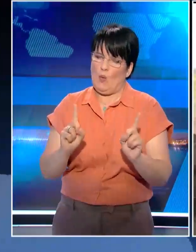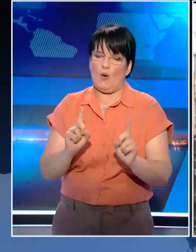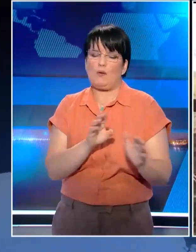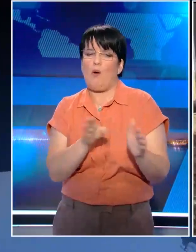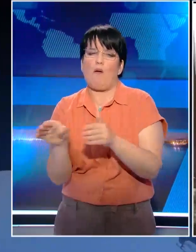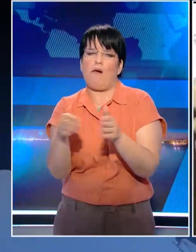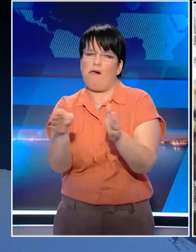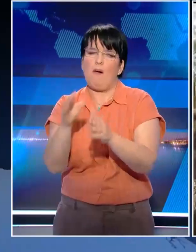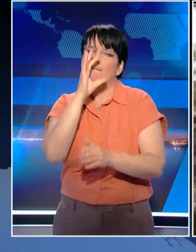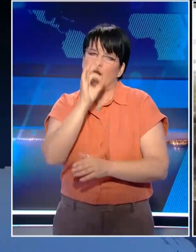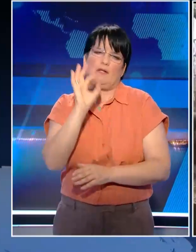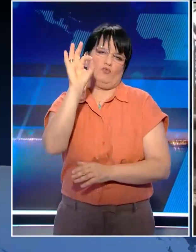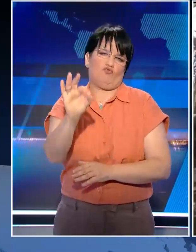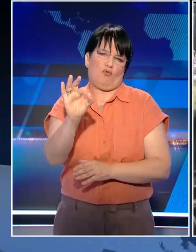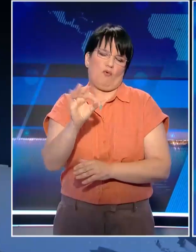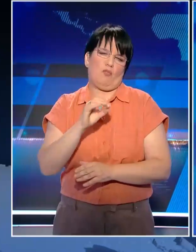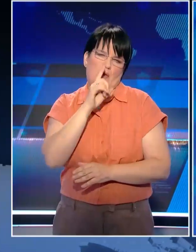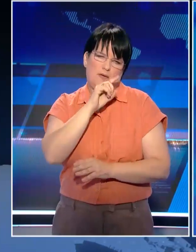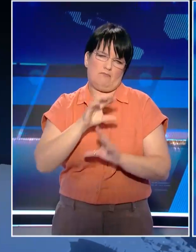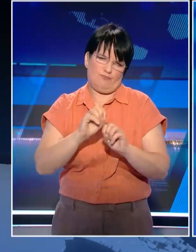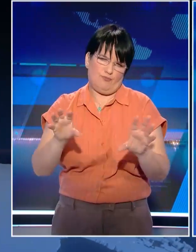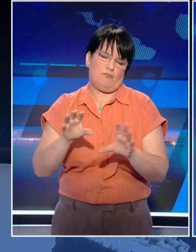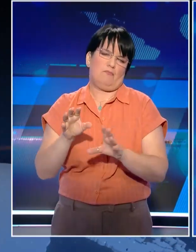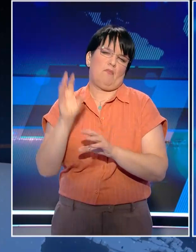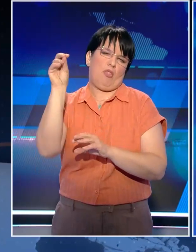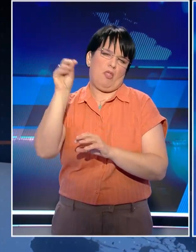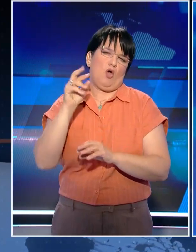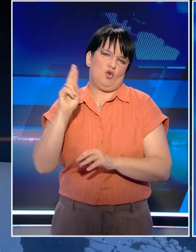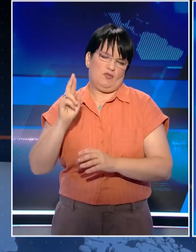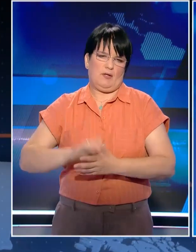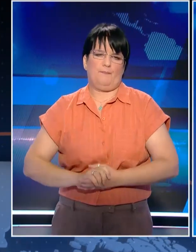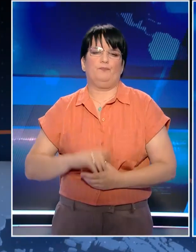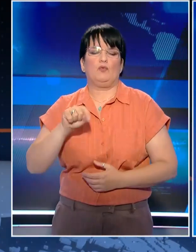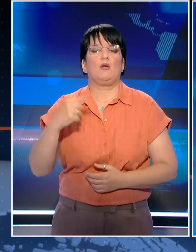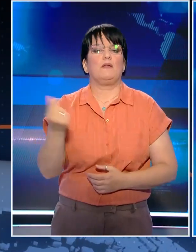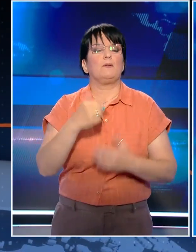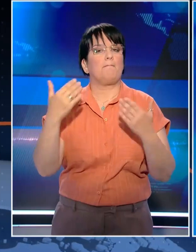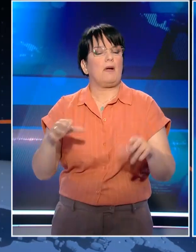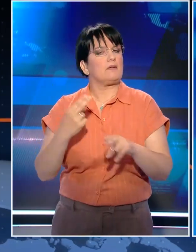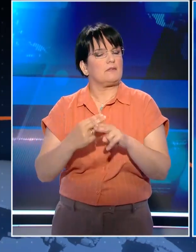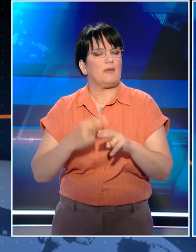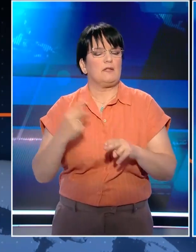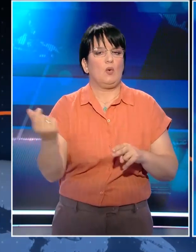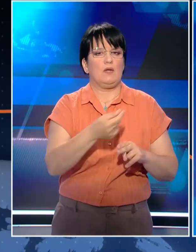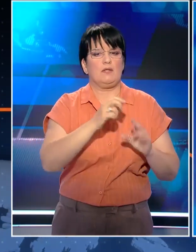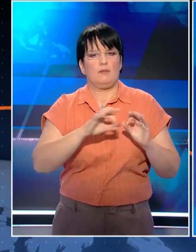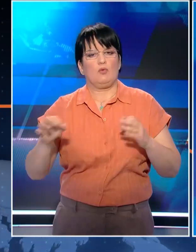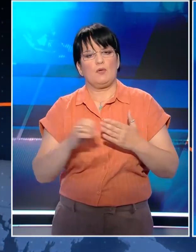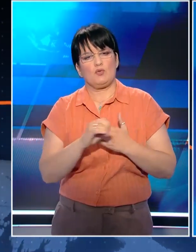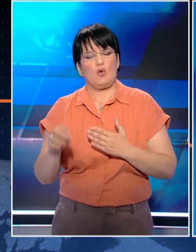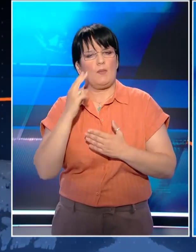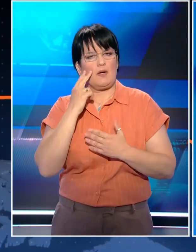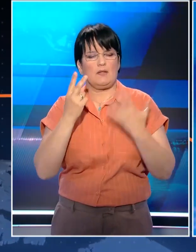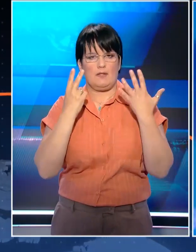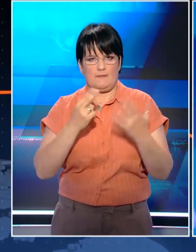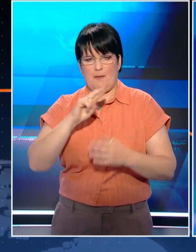αποπροσανατολίσει από τον πραγματικό του στόχο. Στο σημείο αυτό το δελτίο μας ολοκληρώθηκε. Όλες οι ειδήσεις αναλυτικά στο κεντρικό